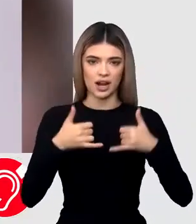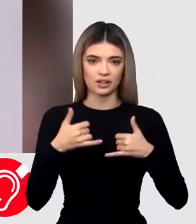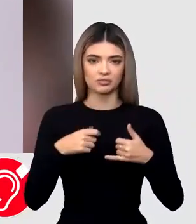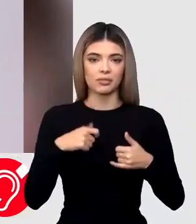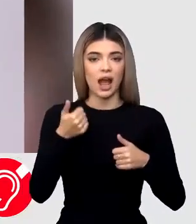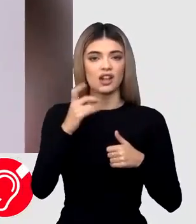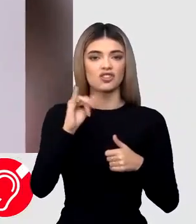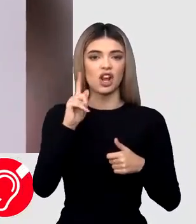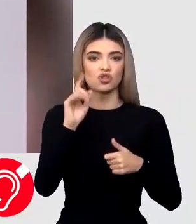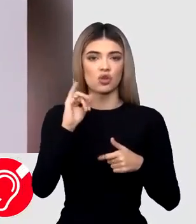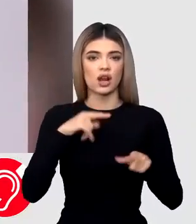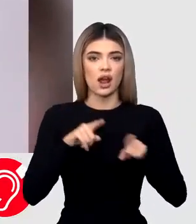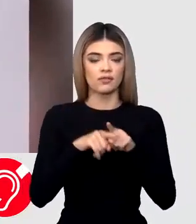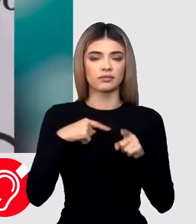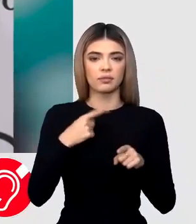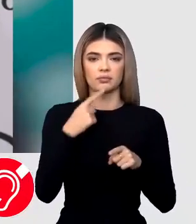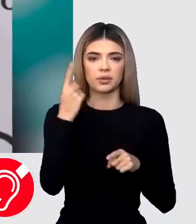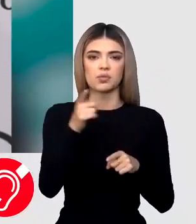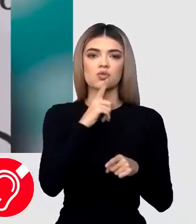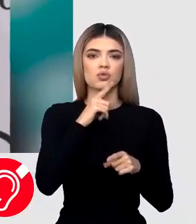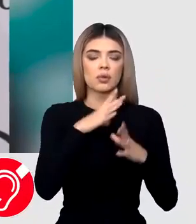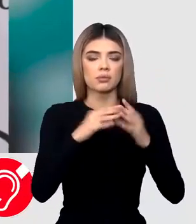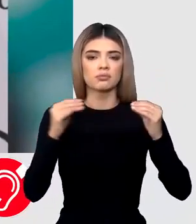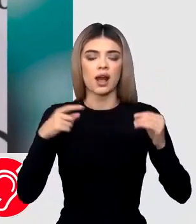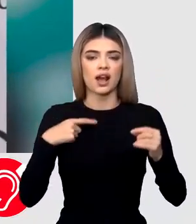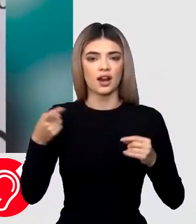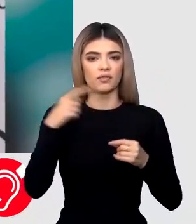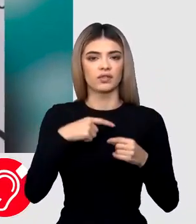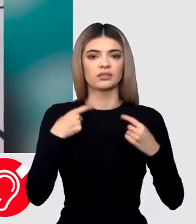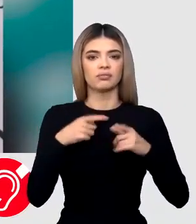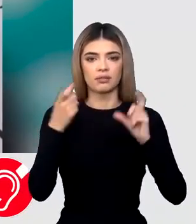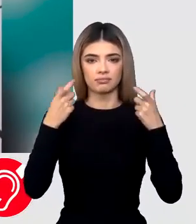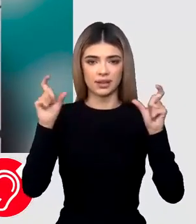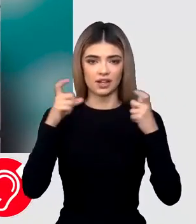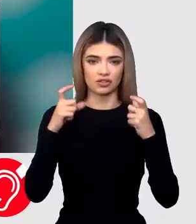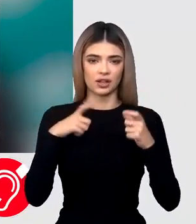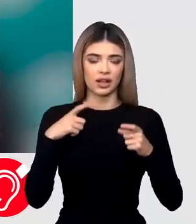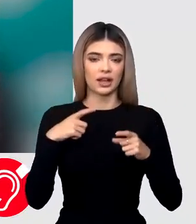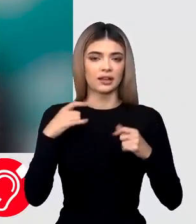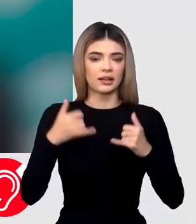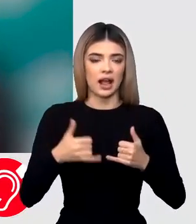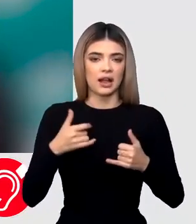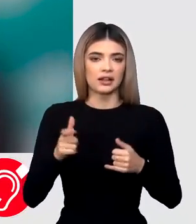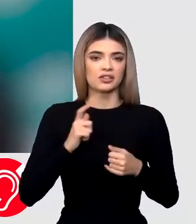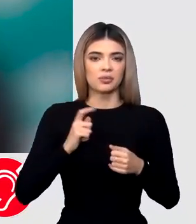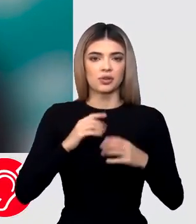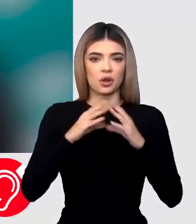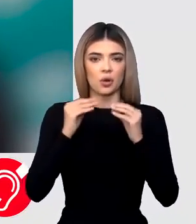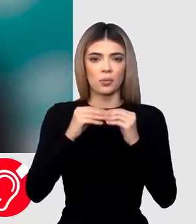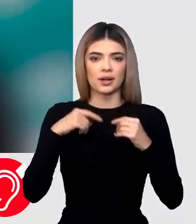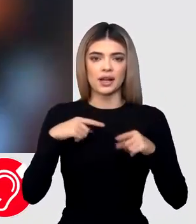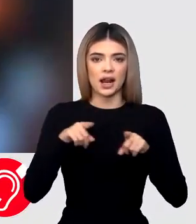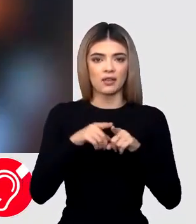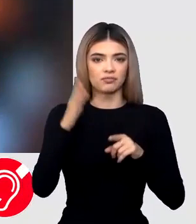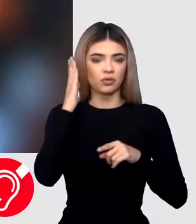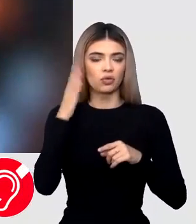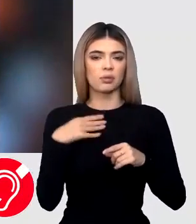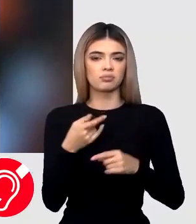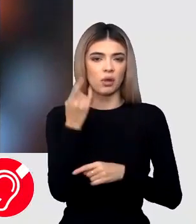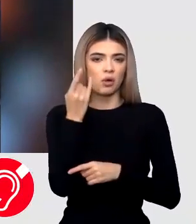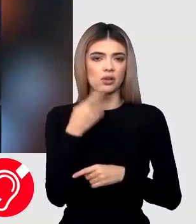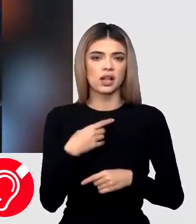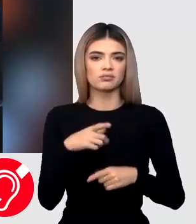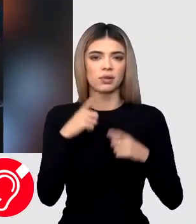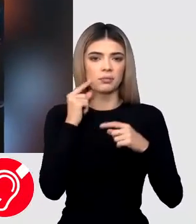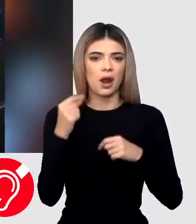Halloween. Angelina Jolie este unul dintre cele mai mari nume de la petrecerea fastoasă, actrița este așteptată să ajungă astăzi în România și să